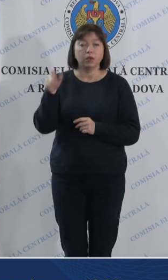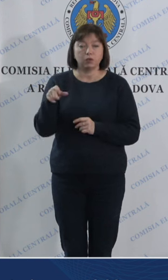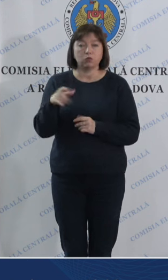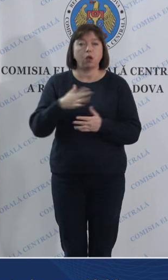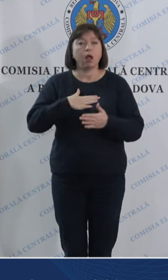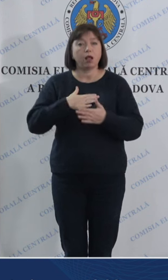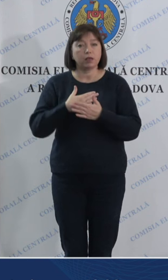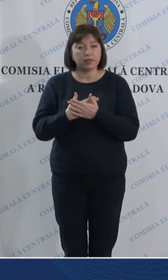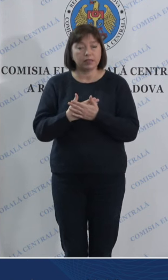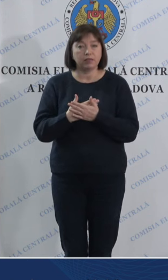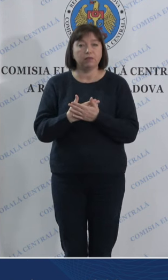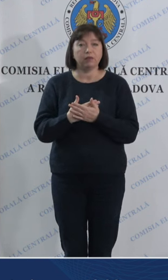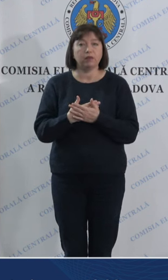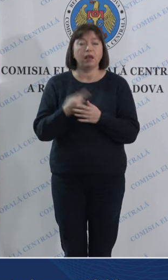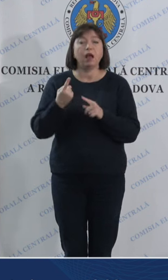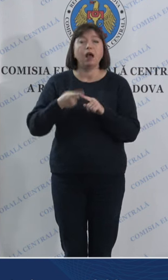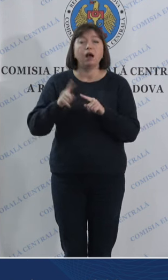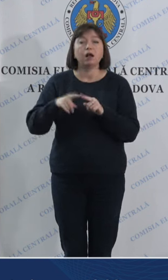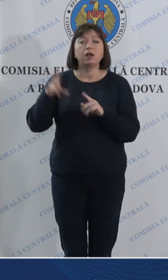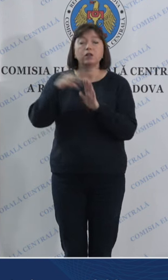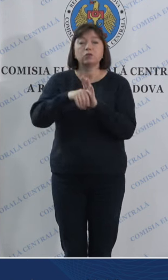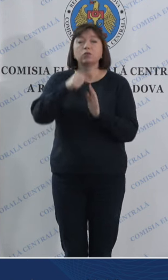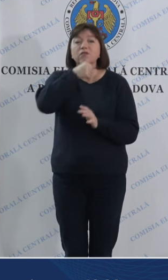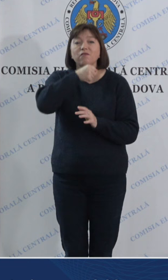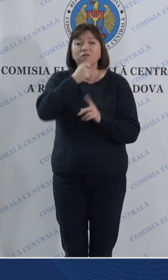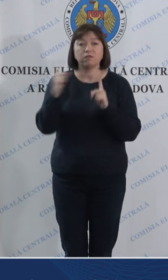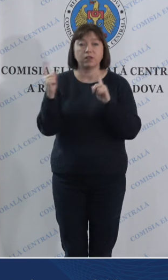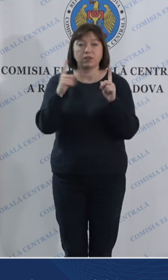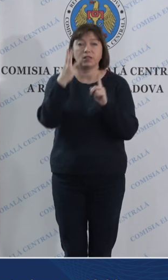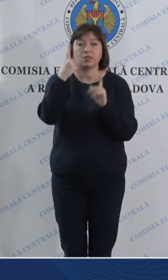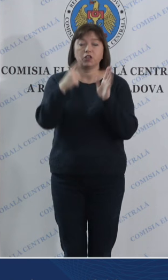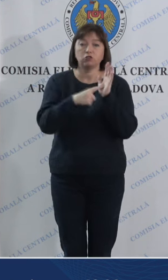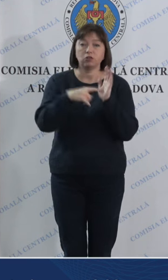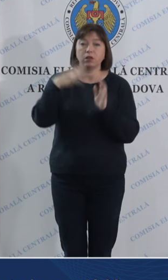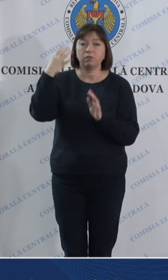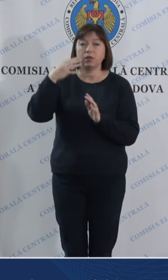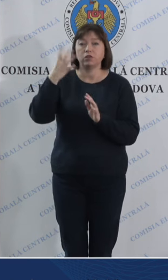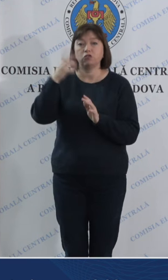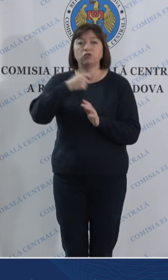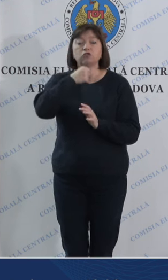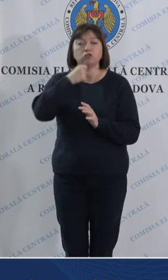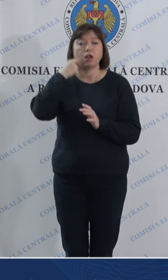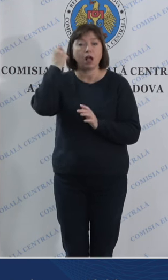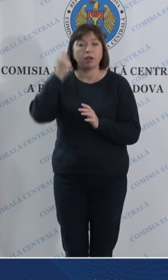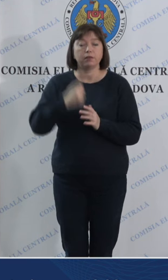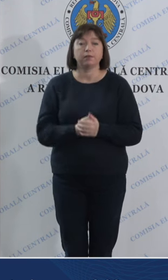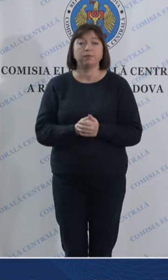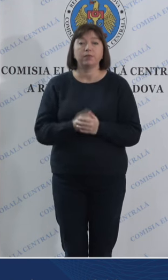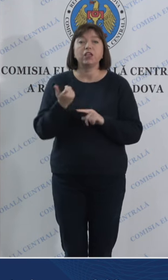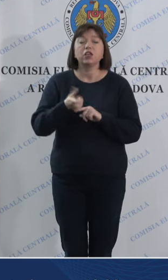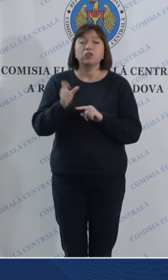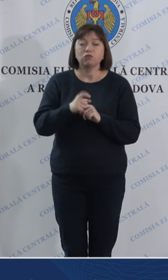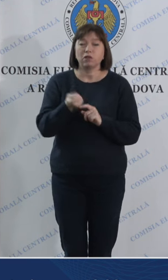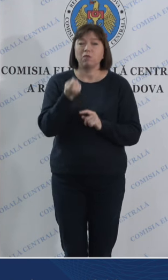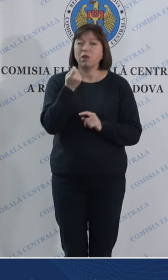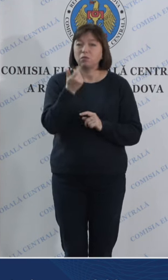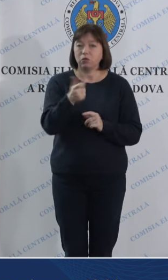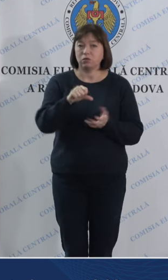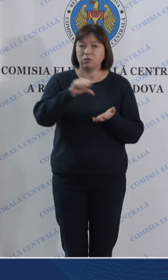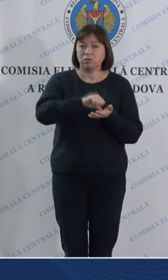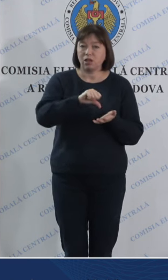active care se includ în vârsta de 36-45 ani Cea mai puțin